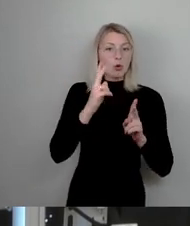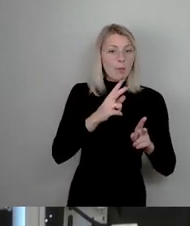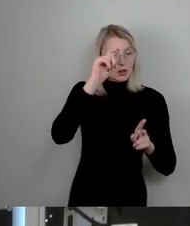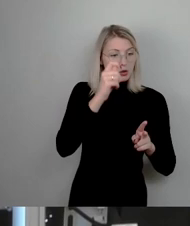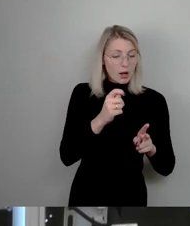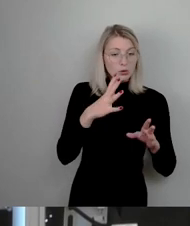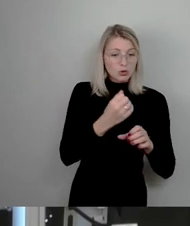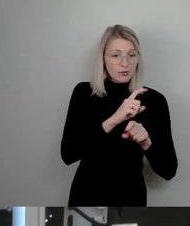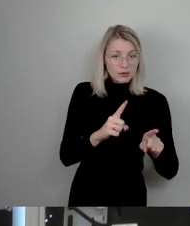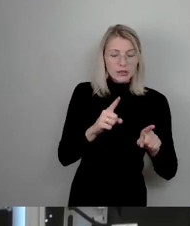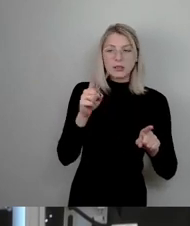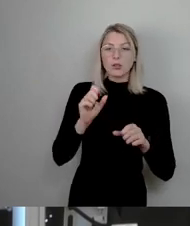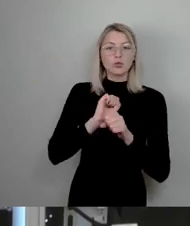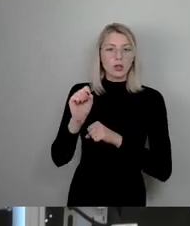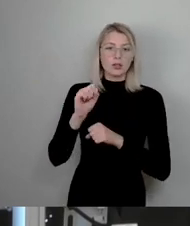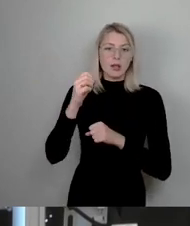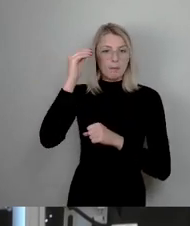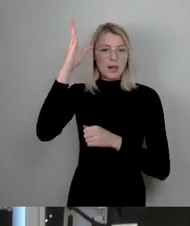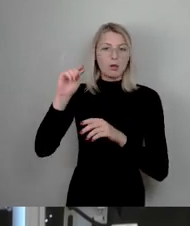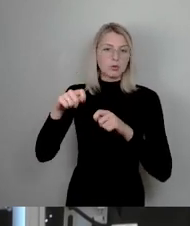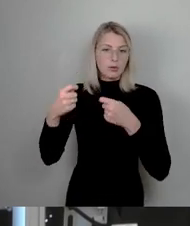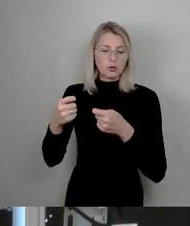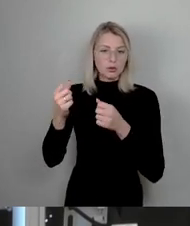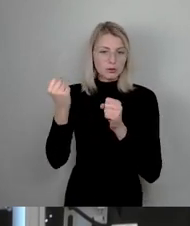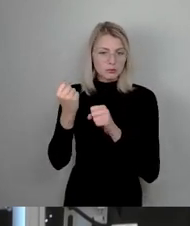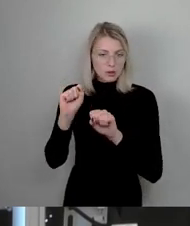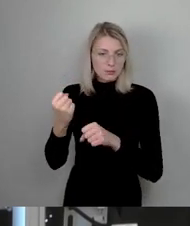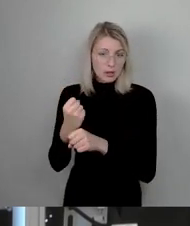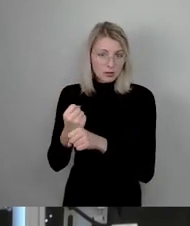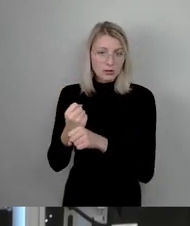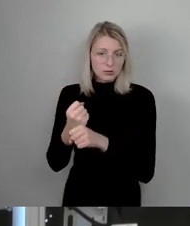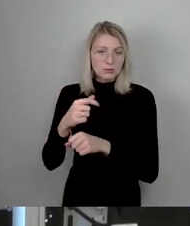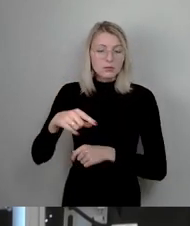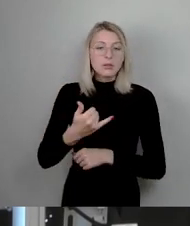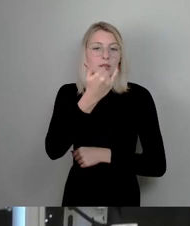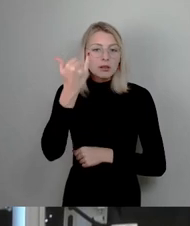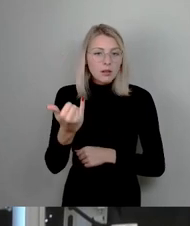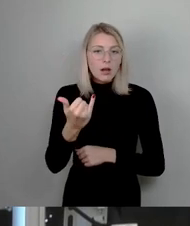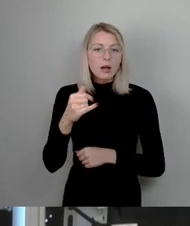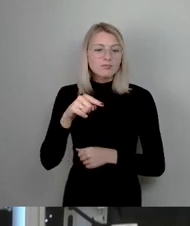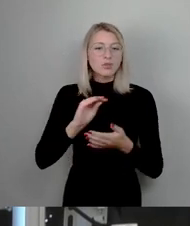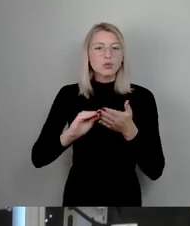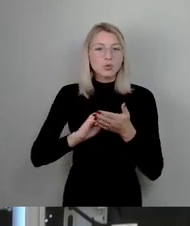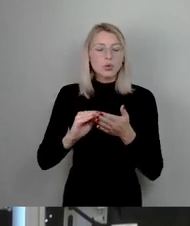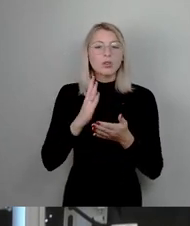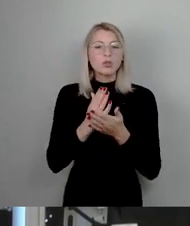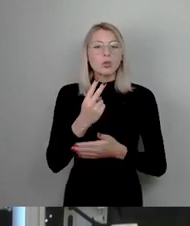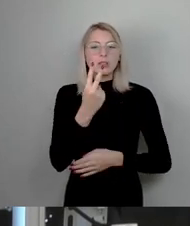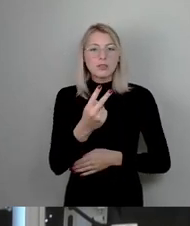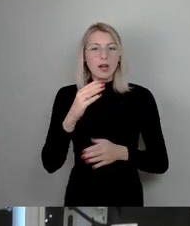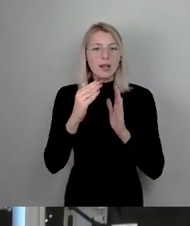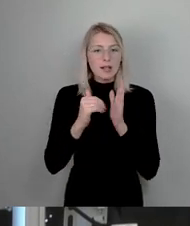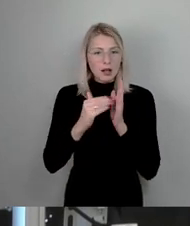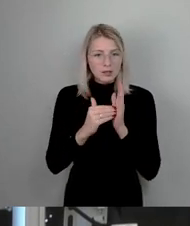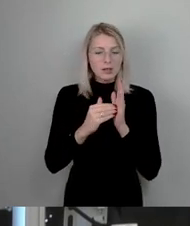Bildungsabschluss zu erlangen. Dieses Jahr haben wir an unserer Schule zwei Klassen, eine achte, eine